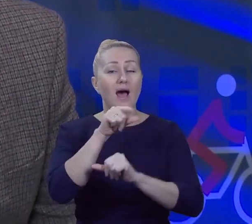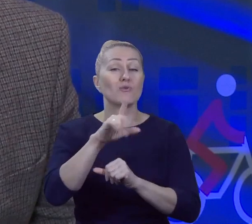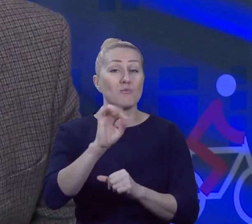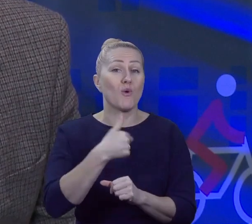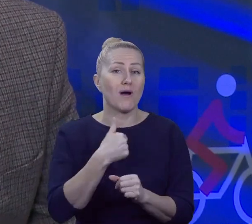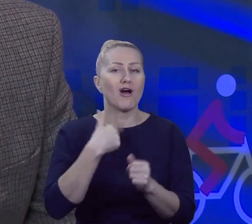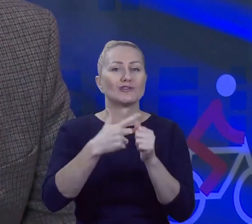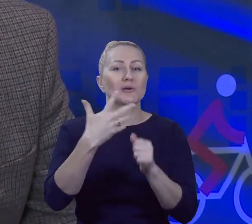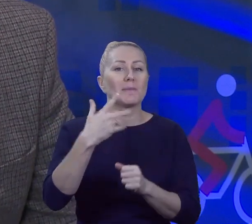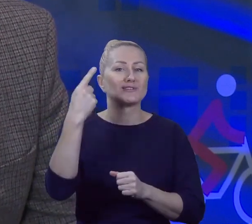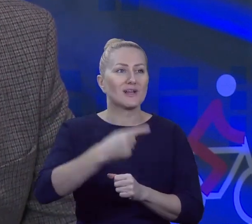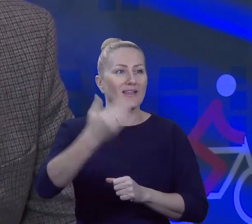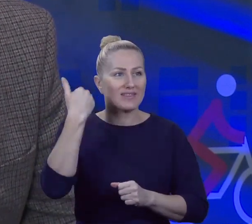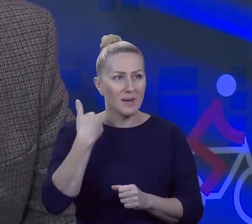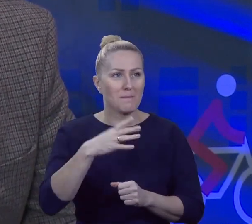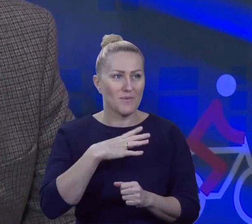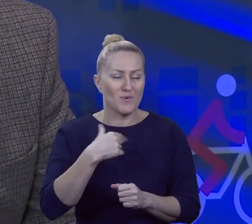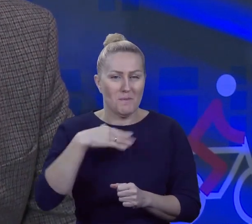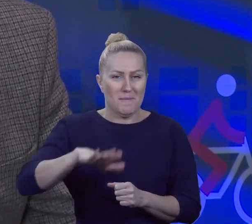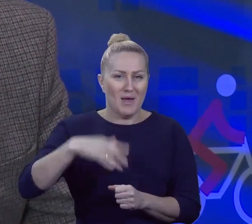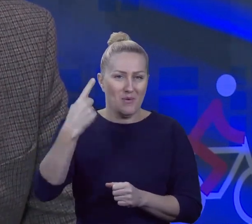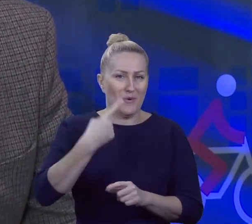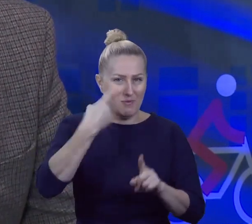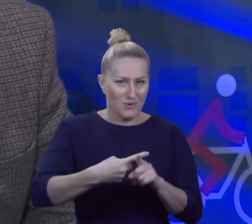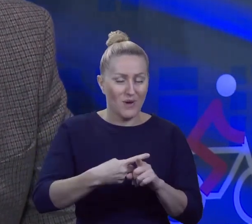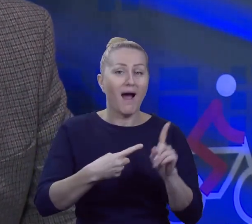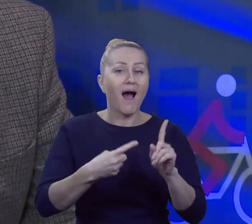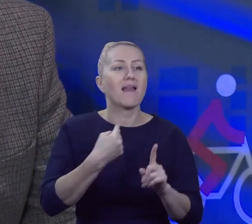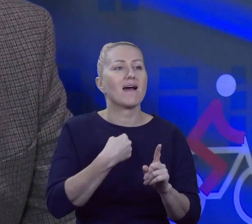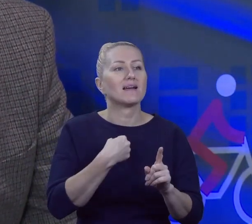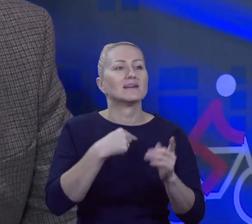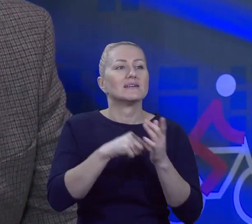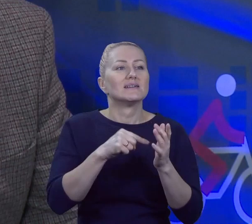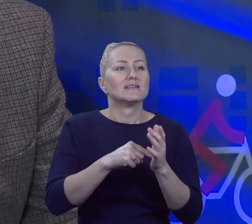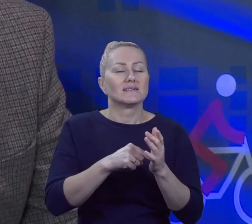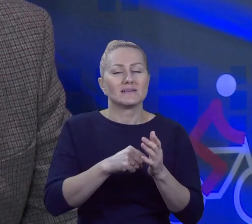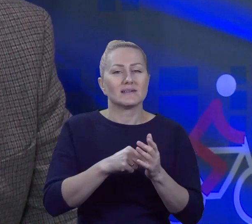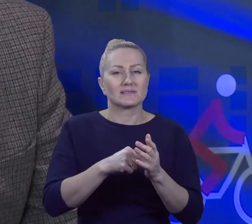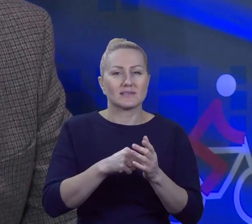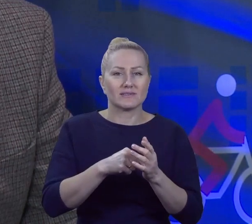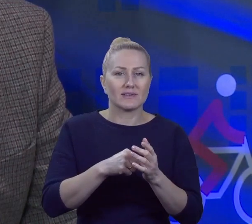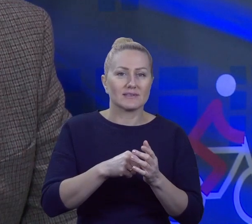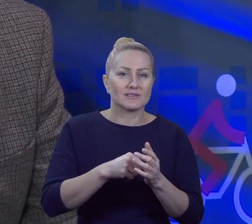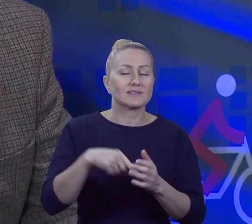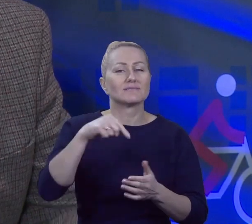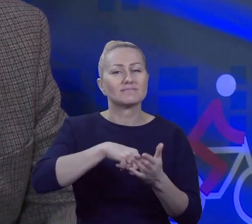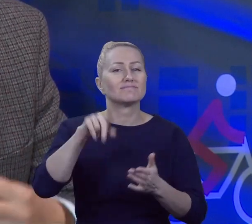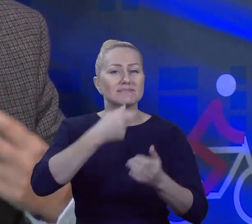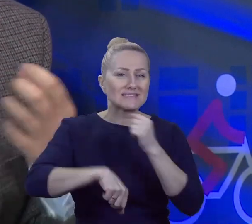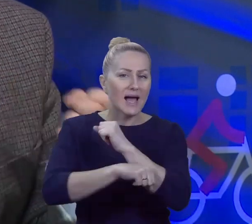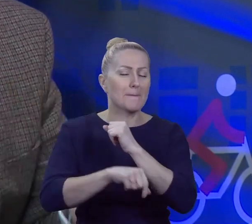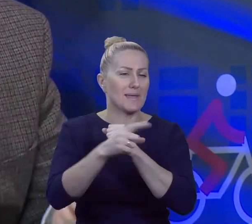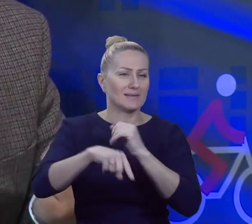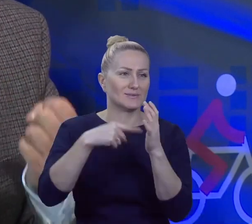to miałem półtora roku, więc tak trzeba popatrzeć na to i może zamiast też cały czas gdzieś